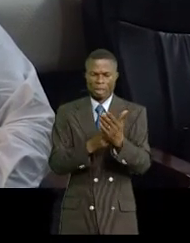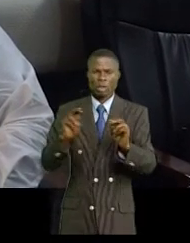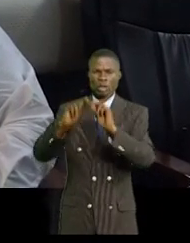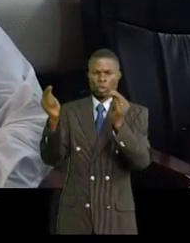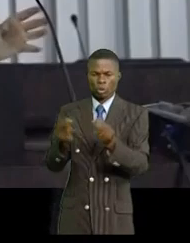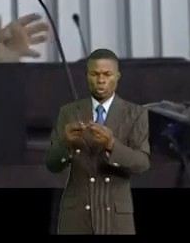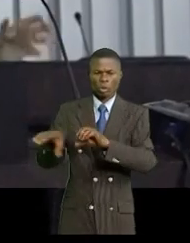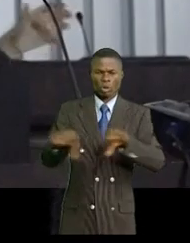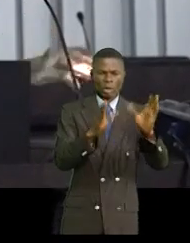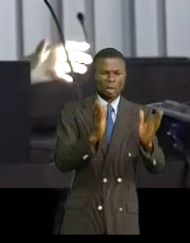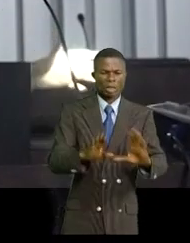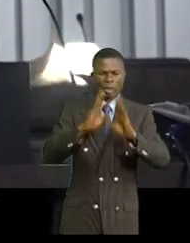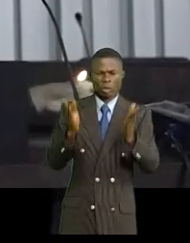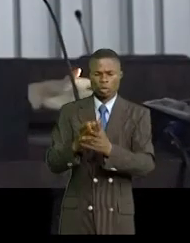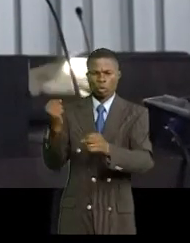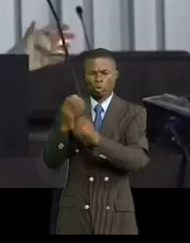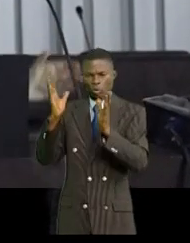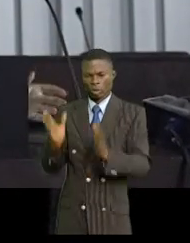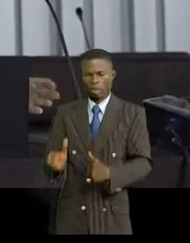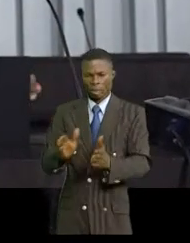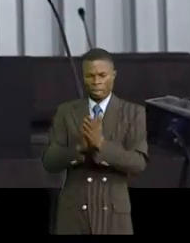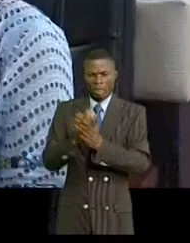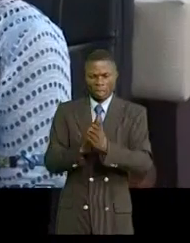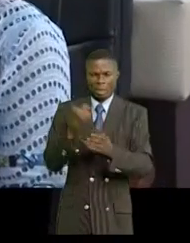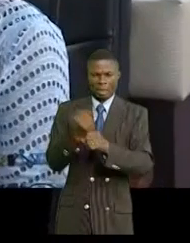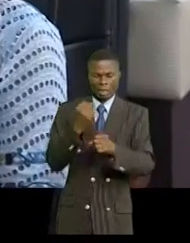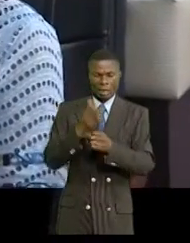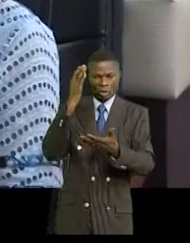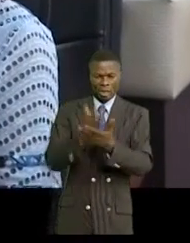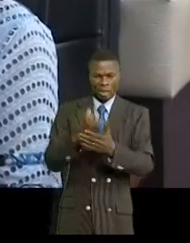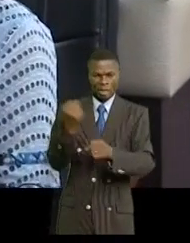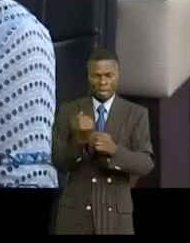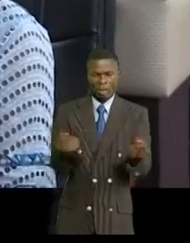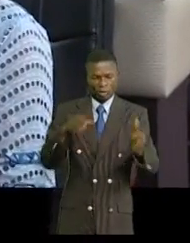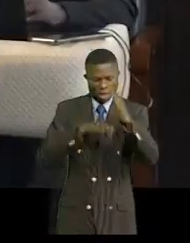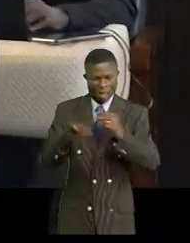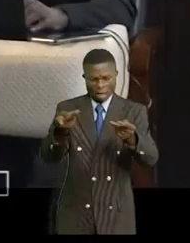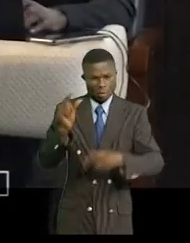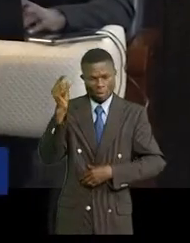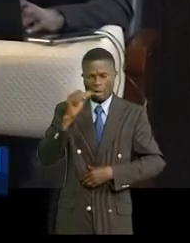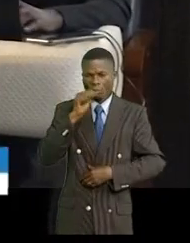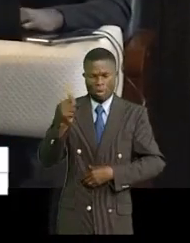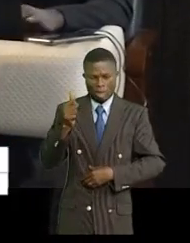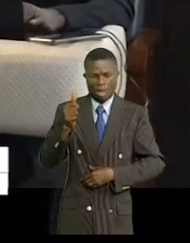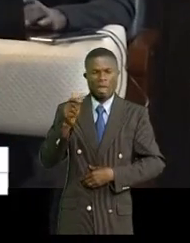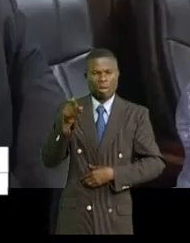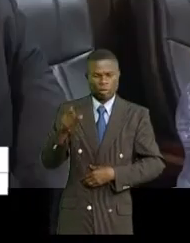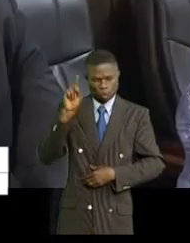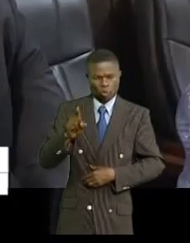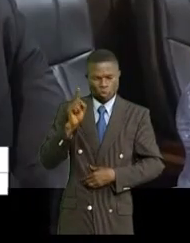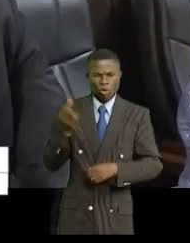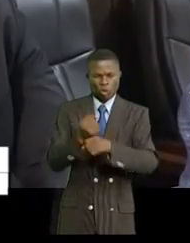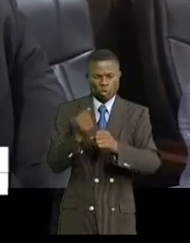entre les acteurs. Tous les acteurs concernés dans cette action de combattre le travail des enfants dans le mine artisanal de Cobalt doivent